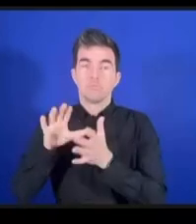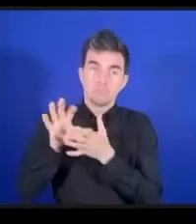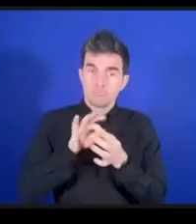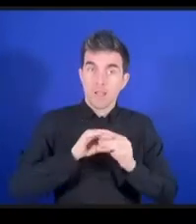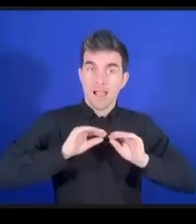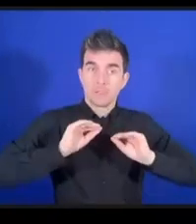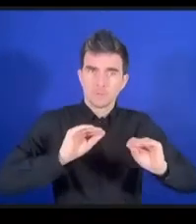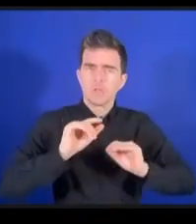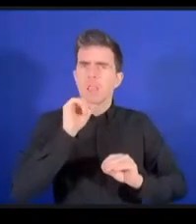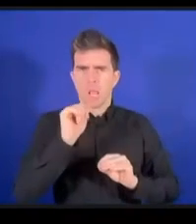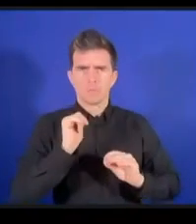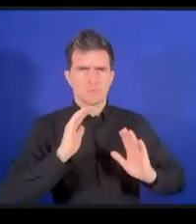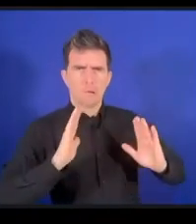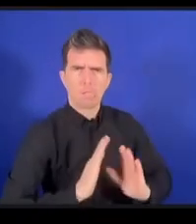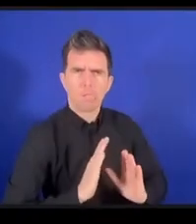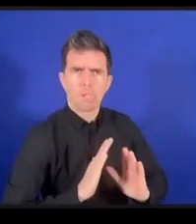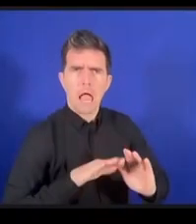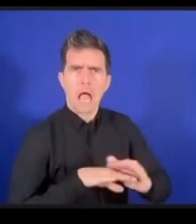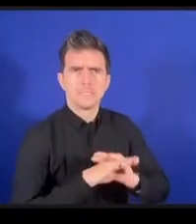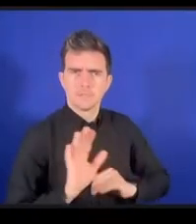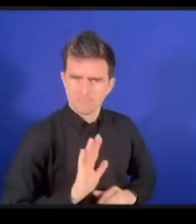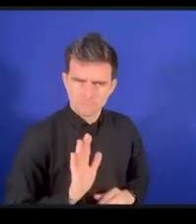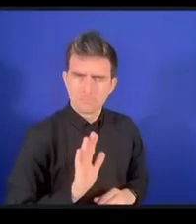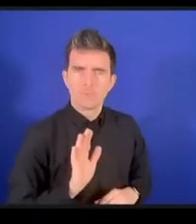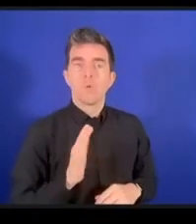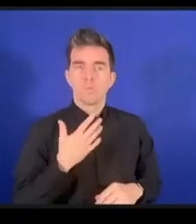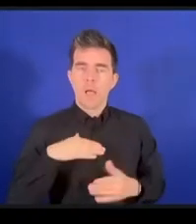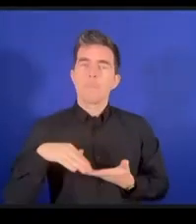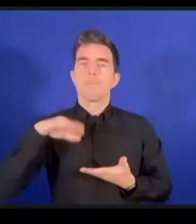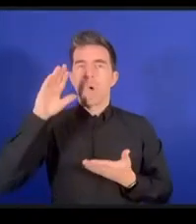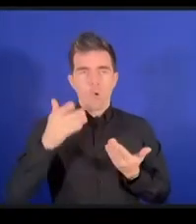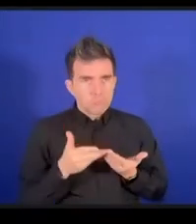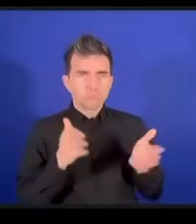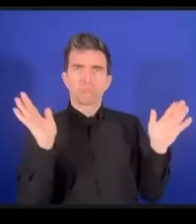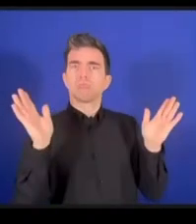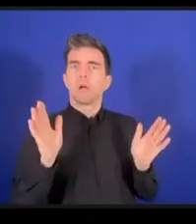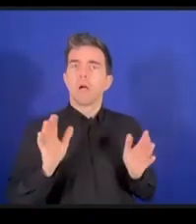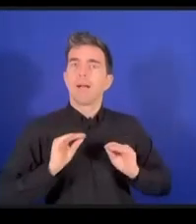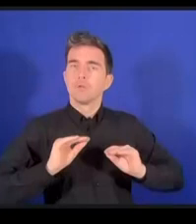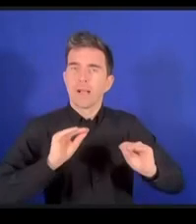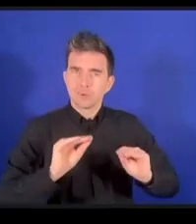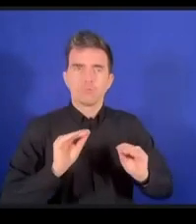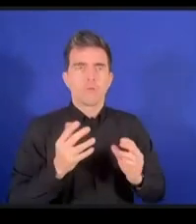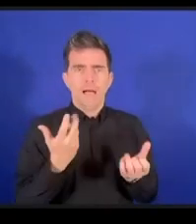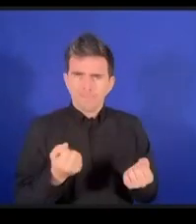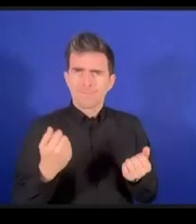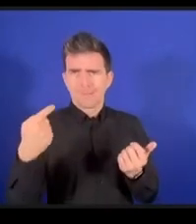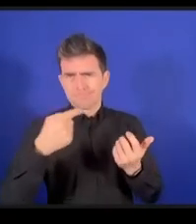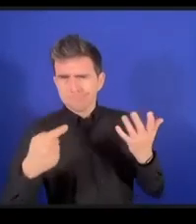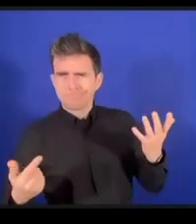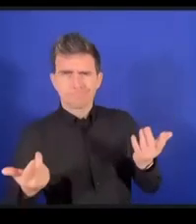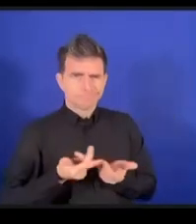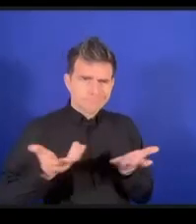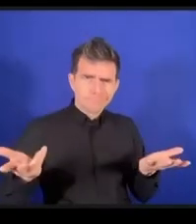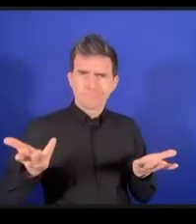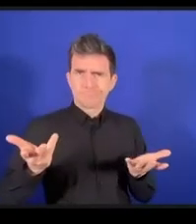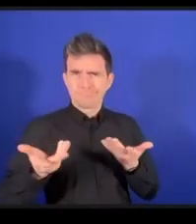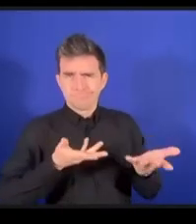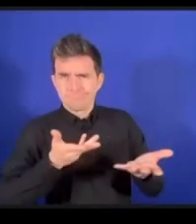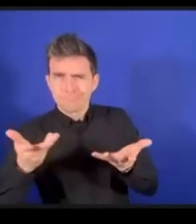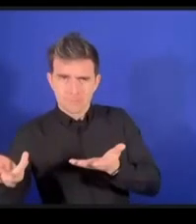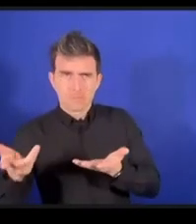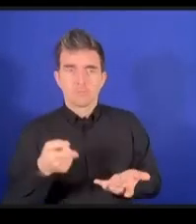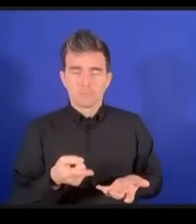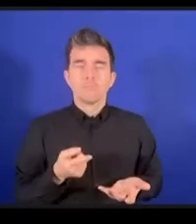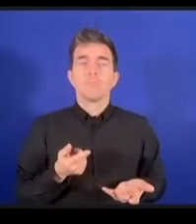が狙いです新しいDCとしてもし我々が他のDCと一緒に協力できれ